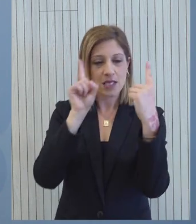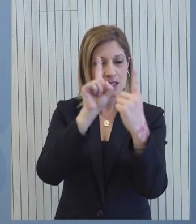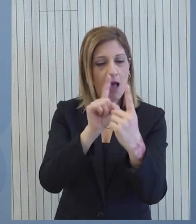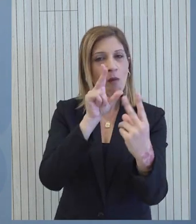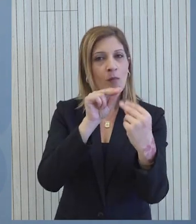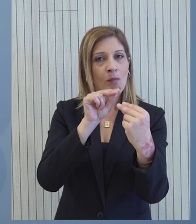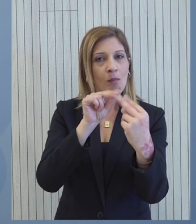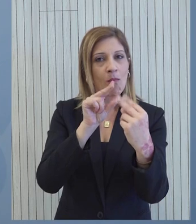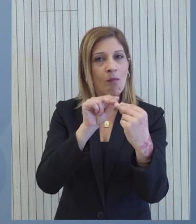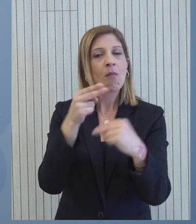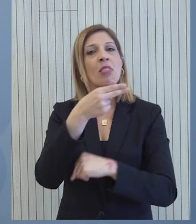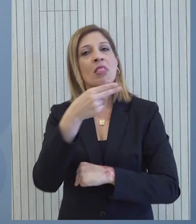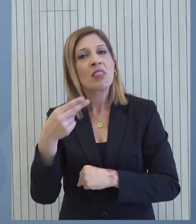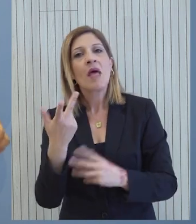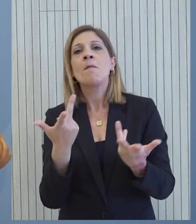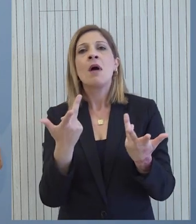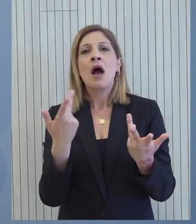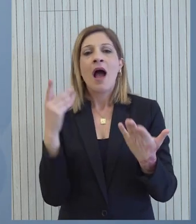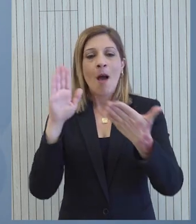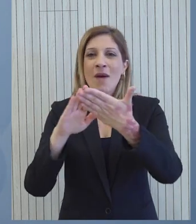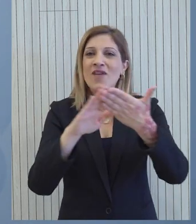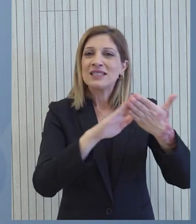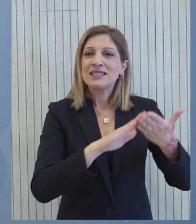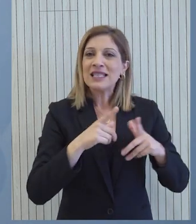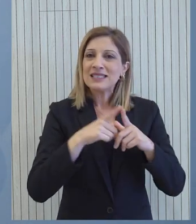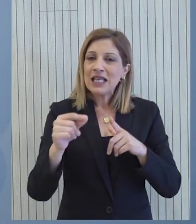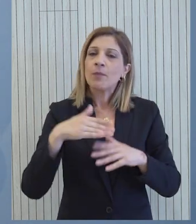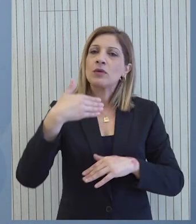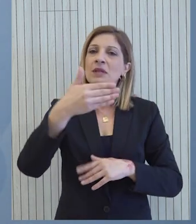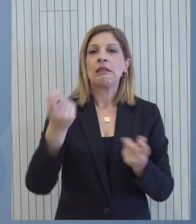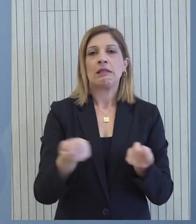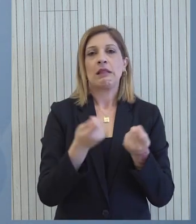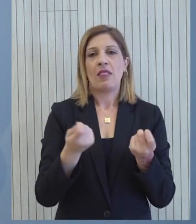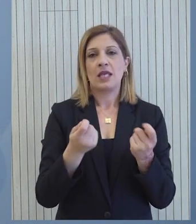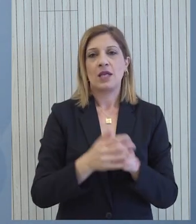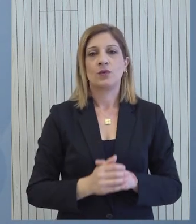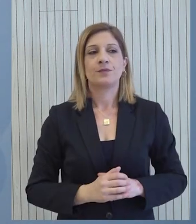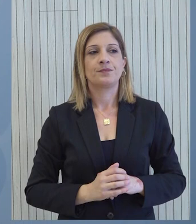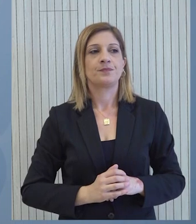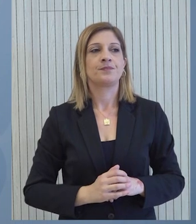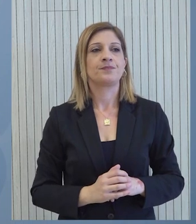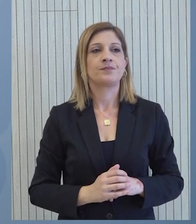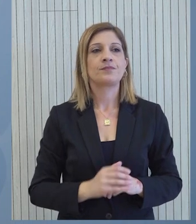απόψεις ως προς την ανάγνωση των δεδομένων αλλά και για τα επόμενα βήματα που μπορούν να ληφθούν.